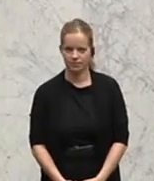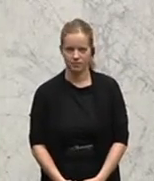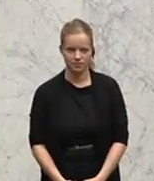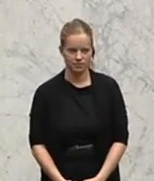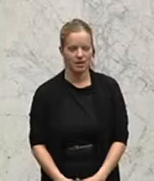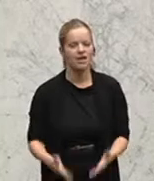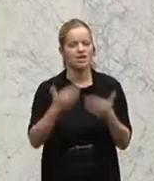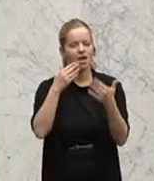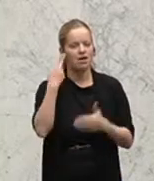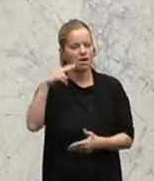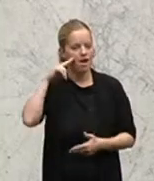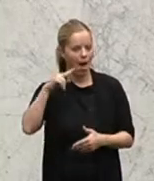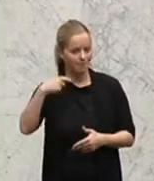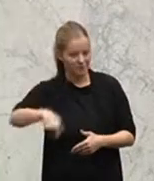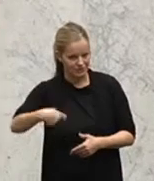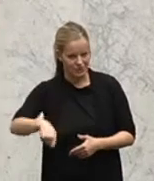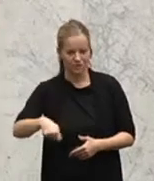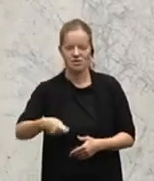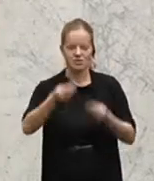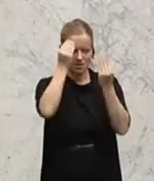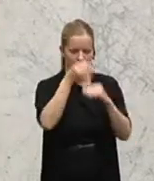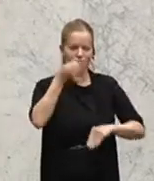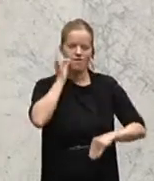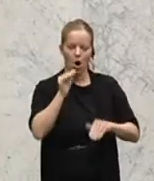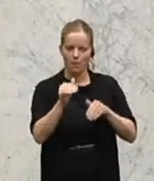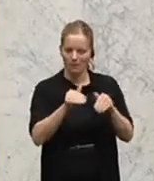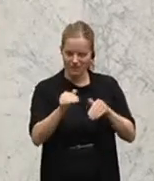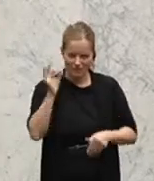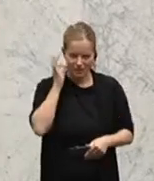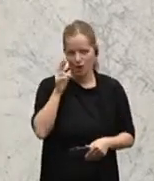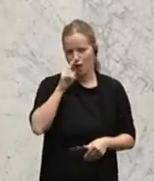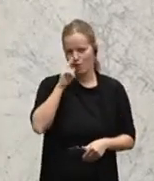Danke, Herr Präsident. Sehr geehrte Frau Ministerin, liebe Kolleginnen und Kollegen.